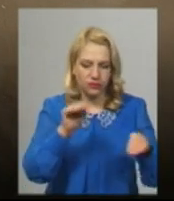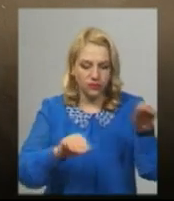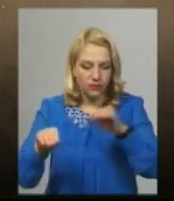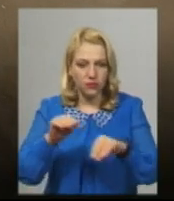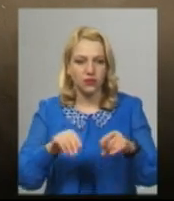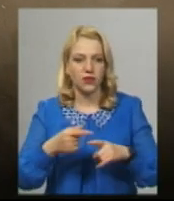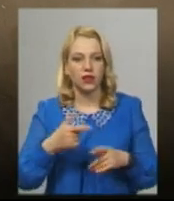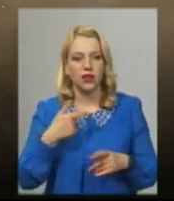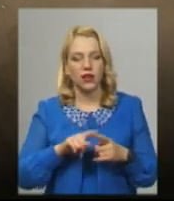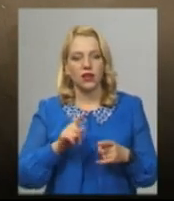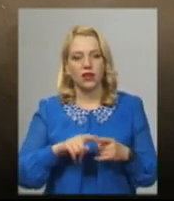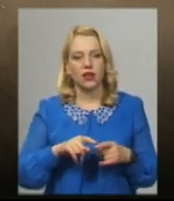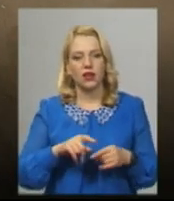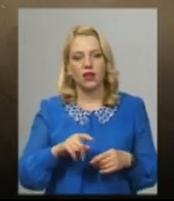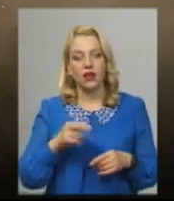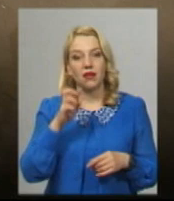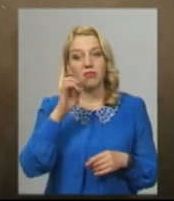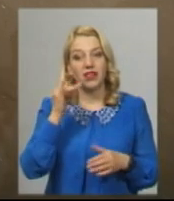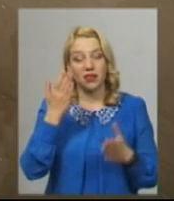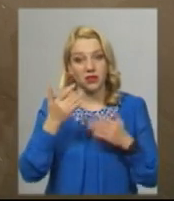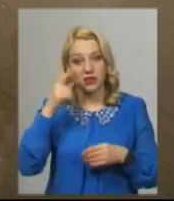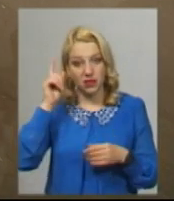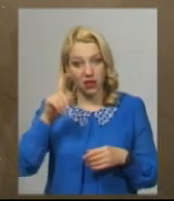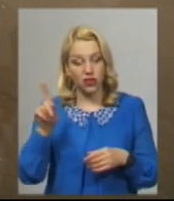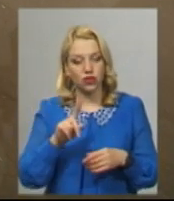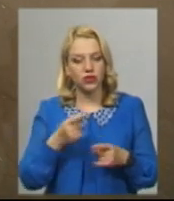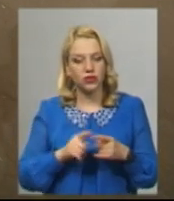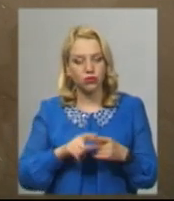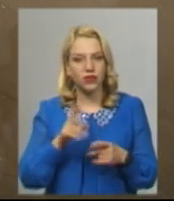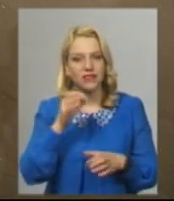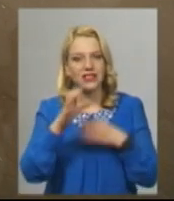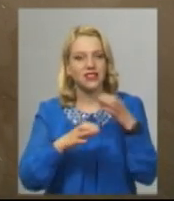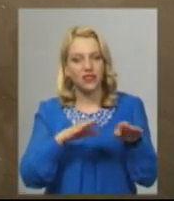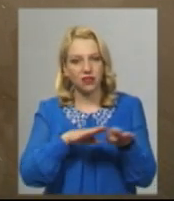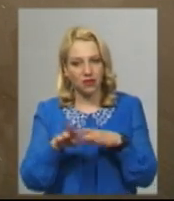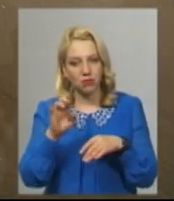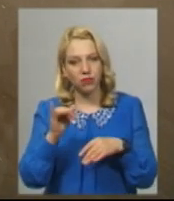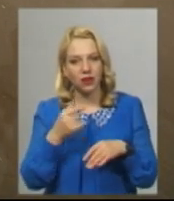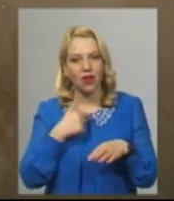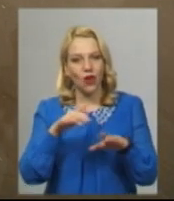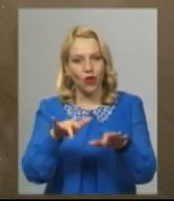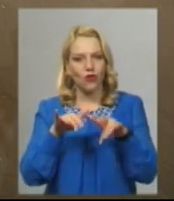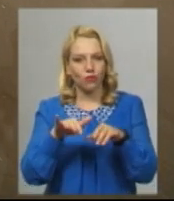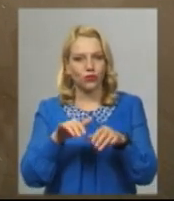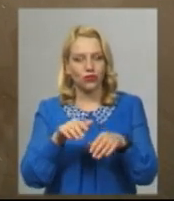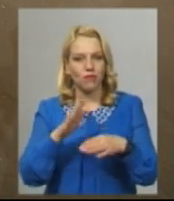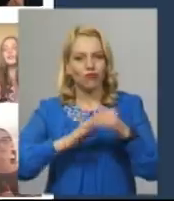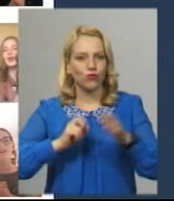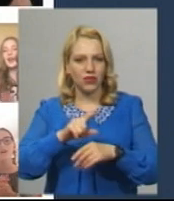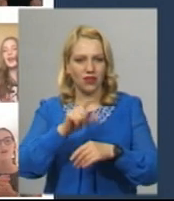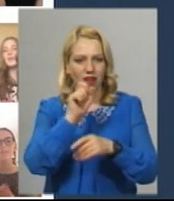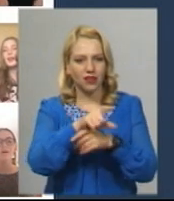все працювали комп'ютерщики-професіонали Але я думаю, що ця робота підкупає саме